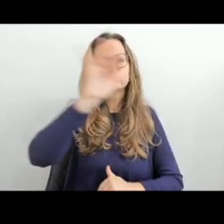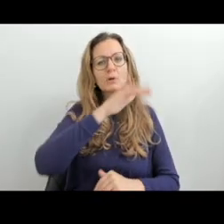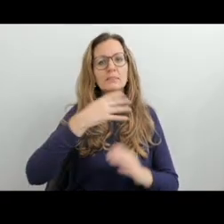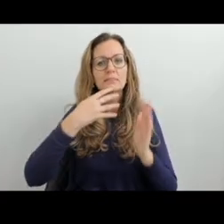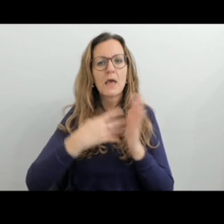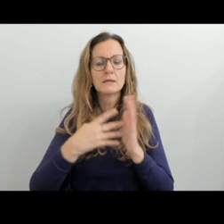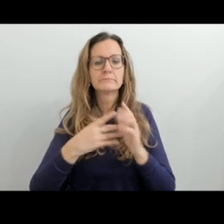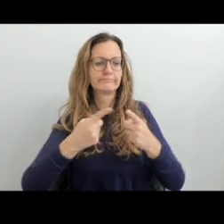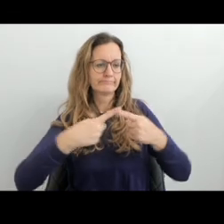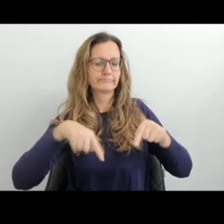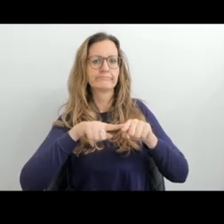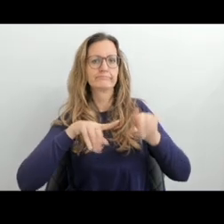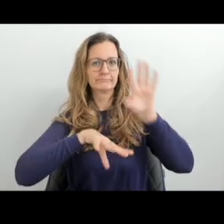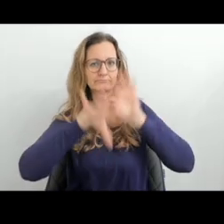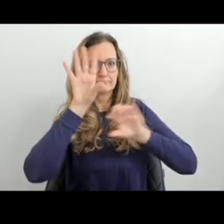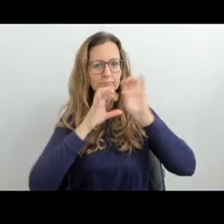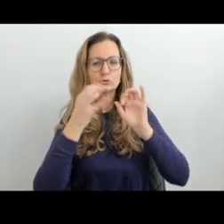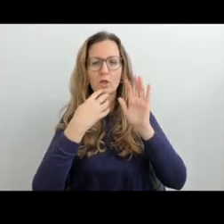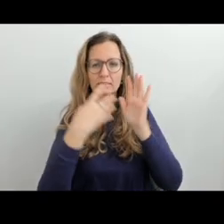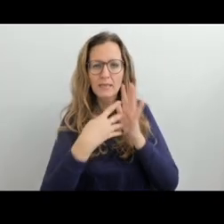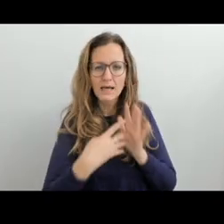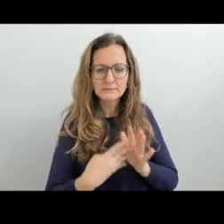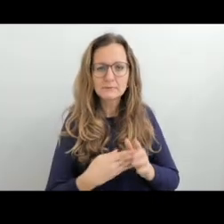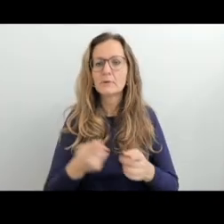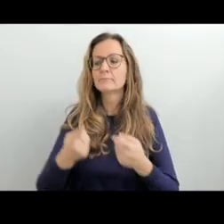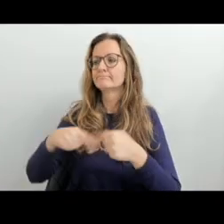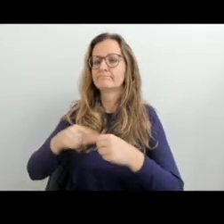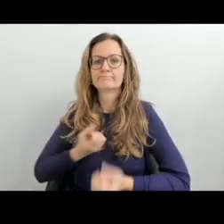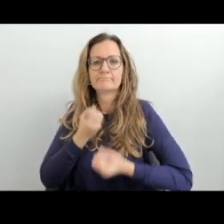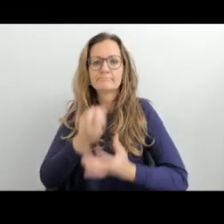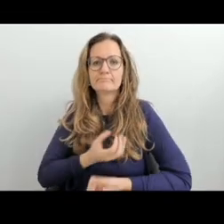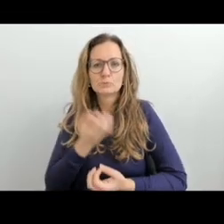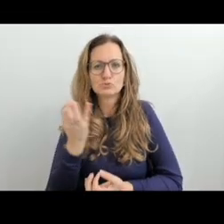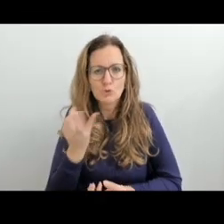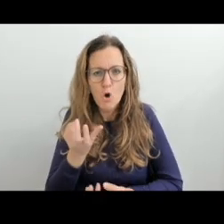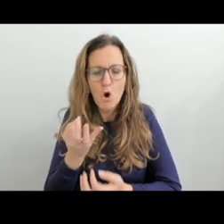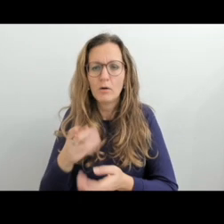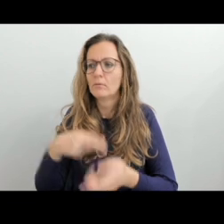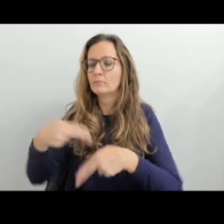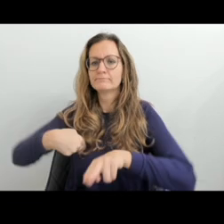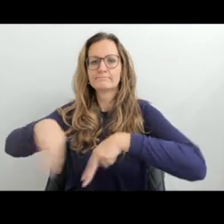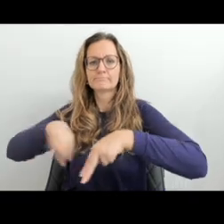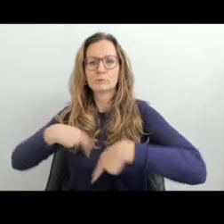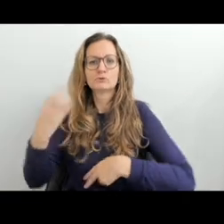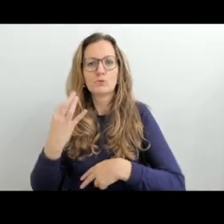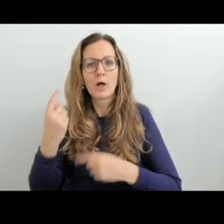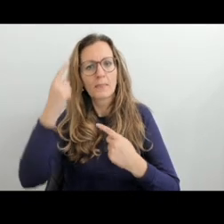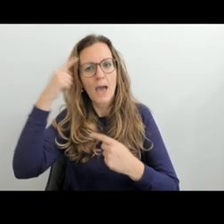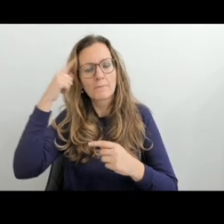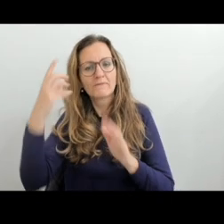koncipovat? Ta kapitola, o které mluvím, obsahuje různou inspiraci testů, které se používají v zahraničí.